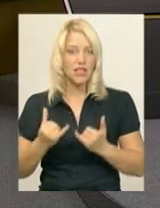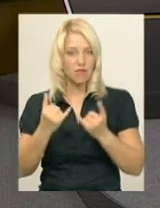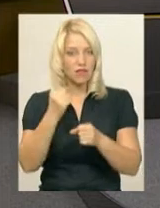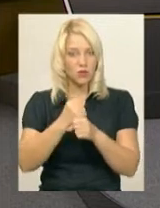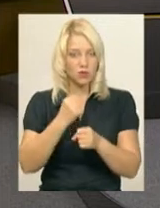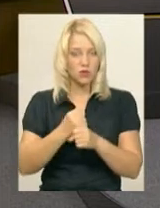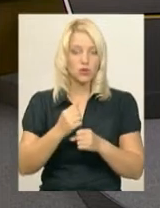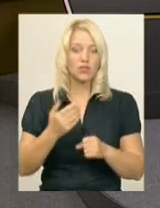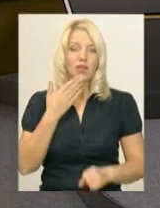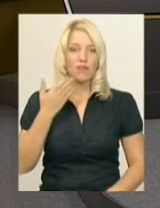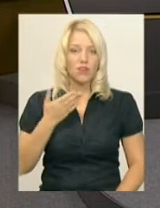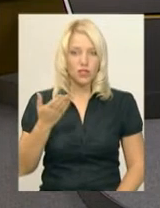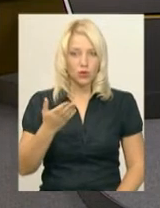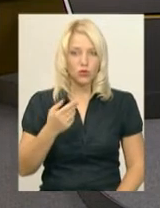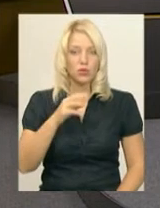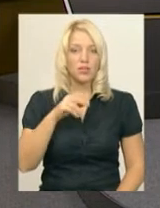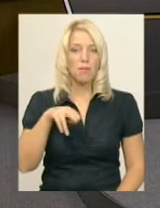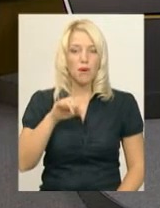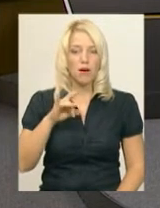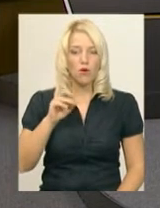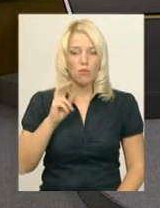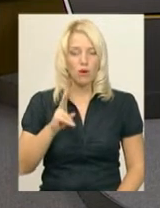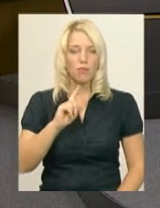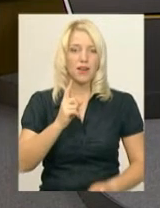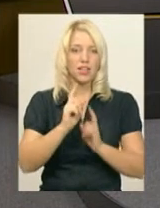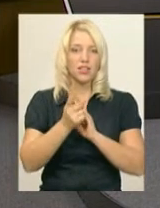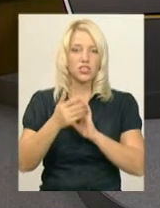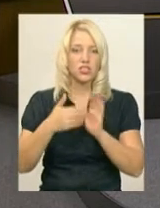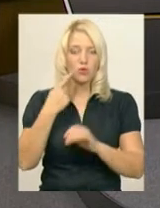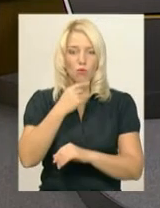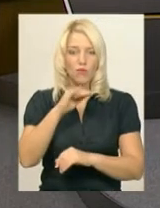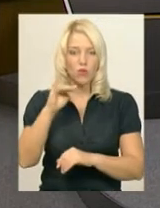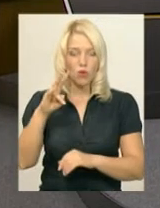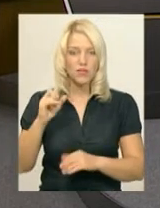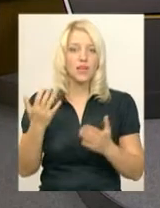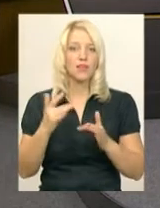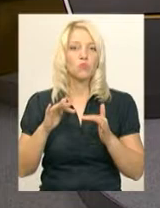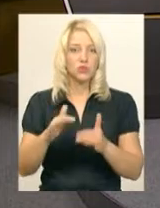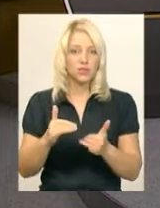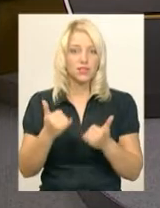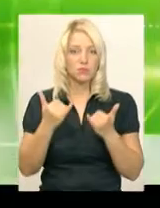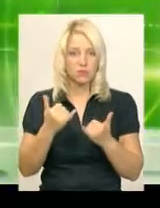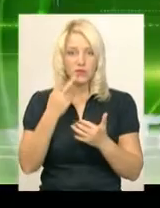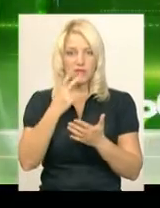ведуча Світлана Поробук та диктор жестової мови Оксана Фіновська. Які події цього дня варто згадати, дивіться далі.